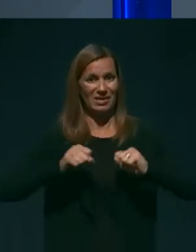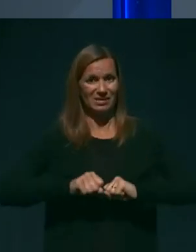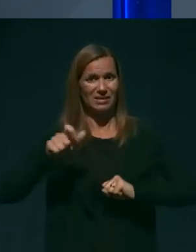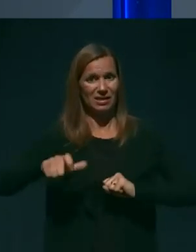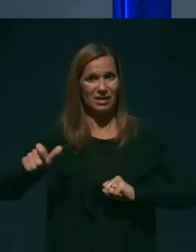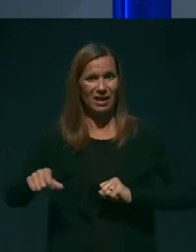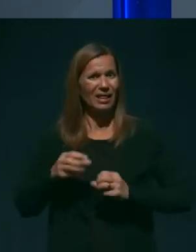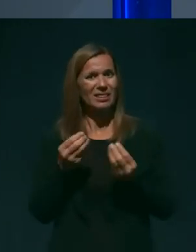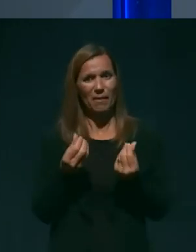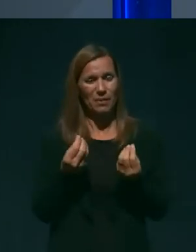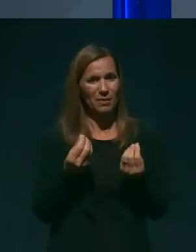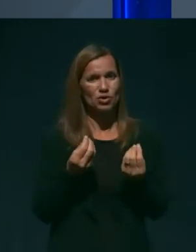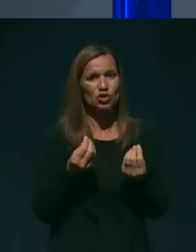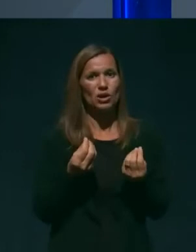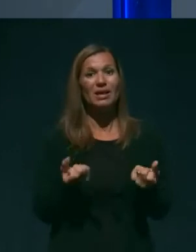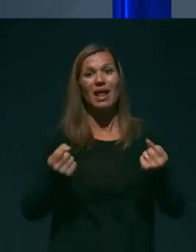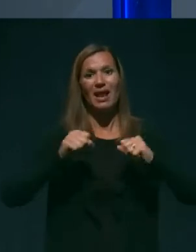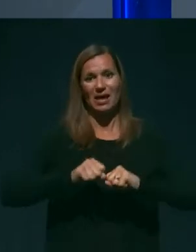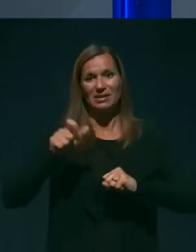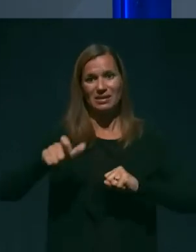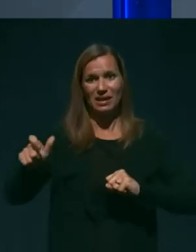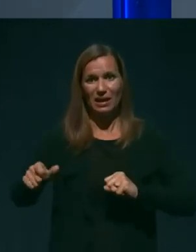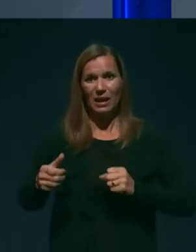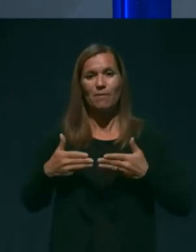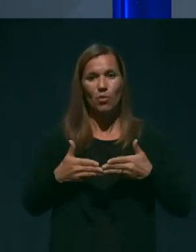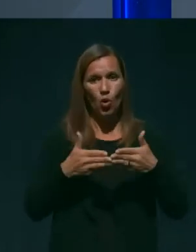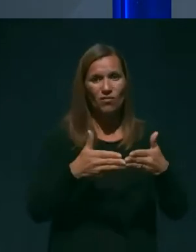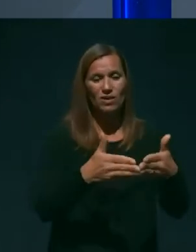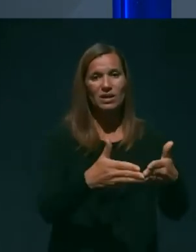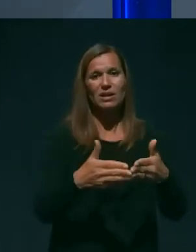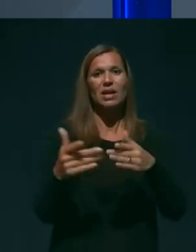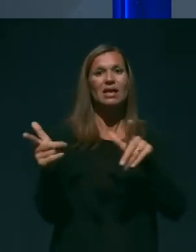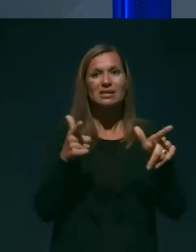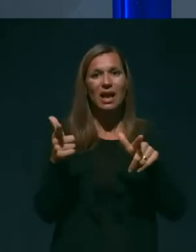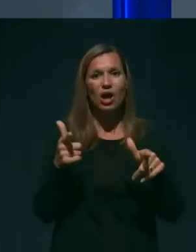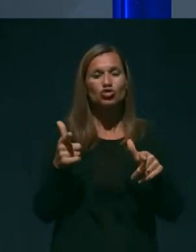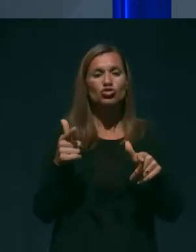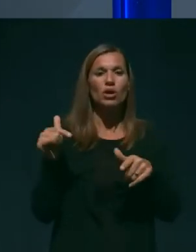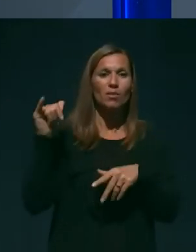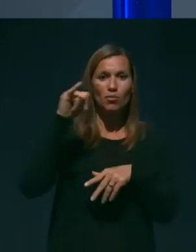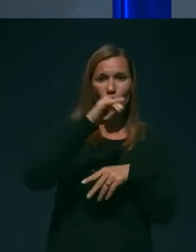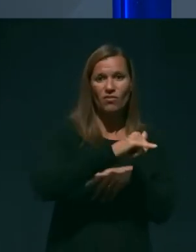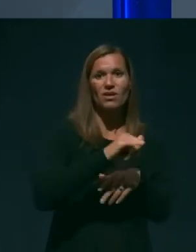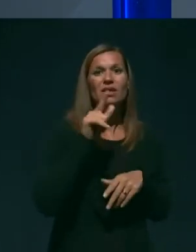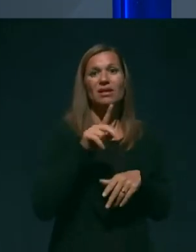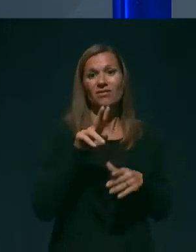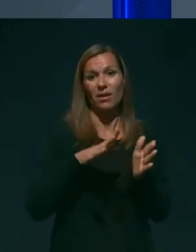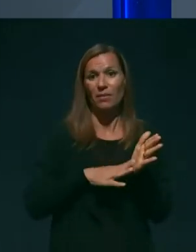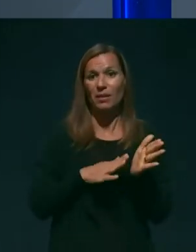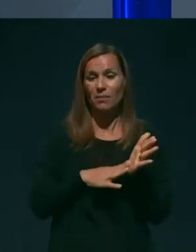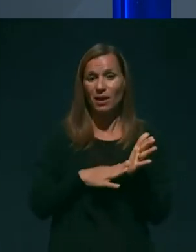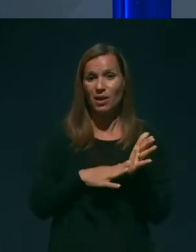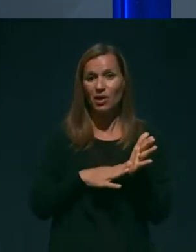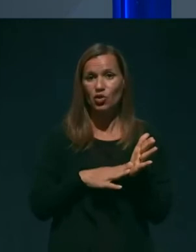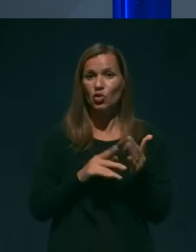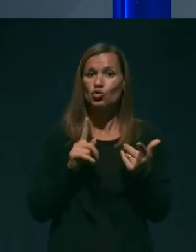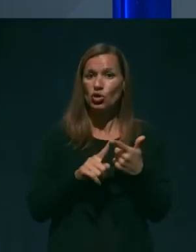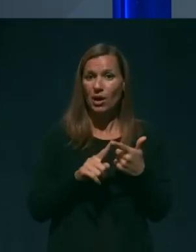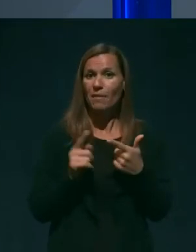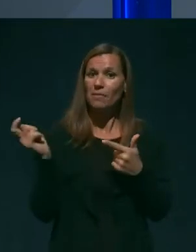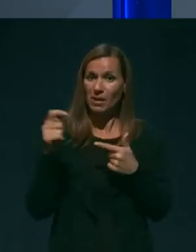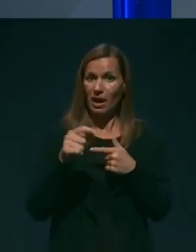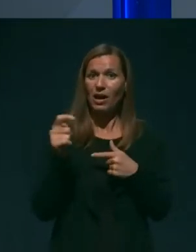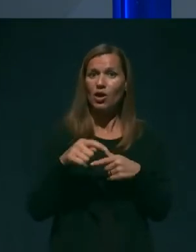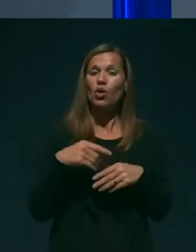lastniki plovil, lastniki zračnih plovil in pa seveda v primeru, če prihajajo na